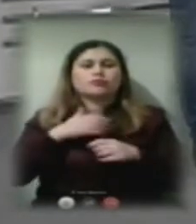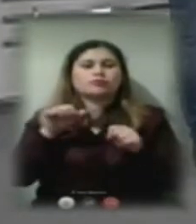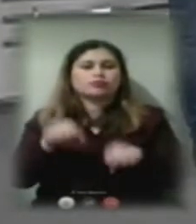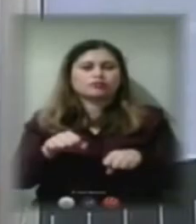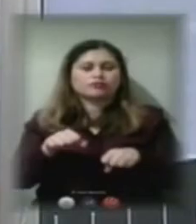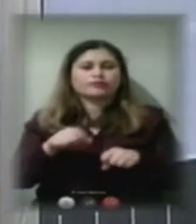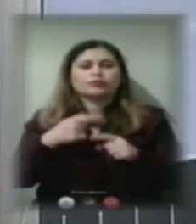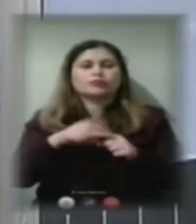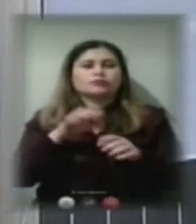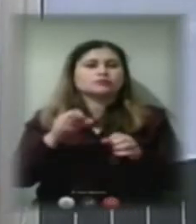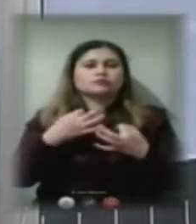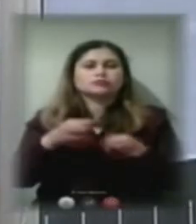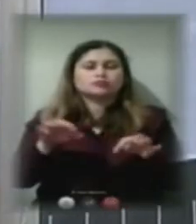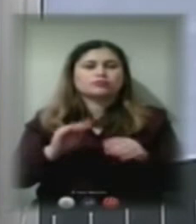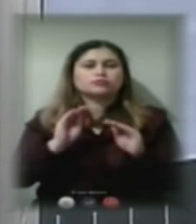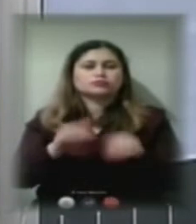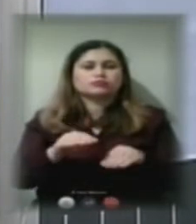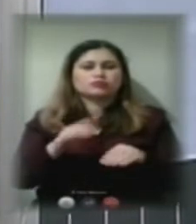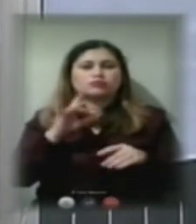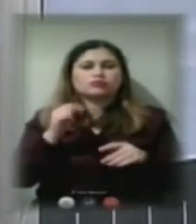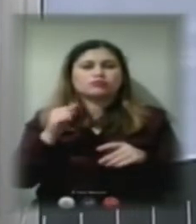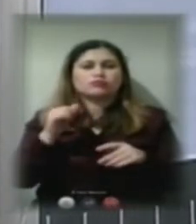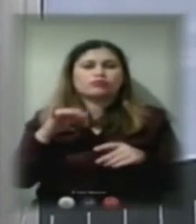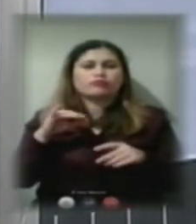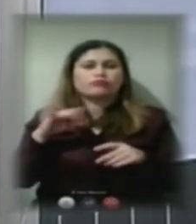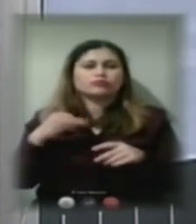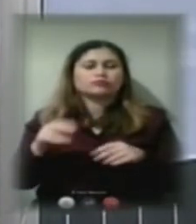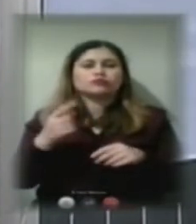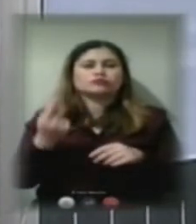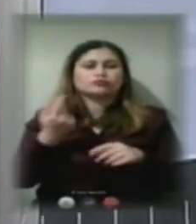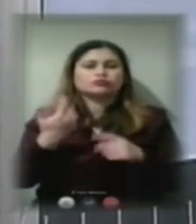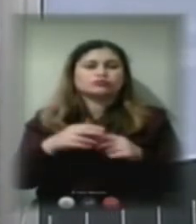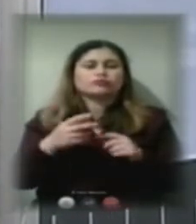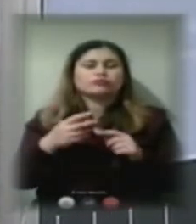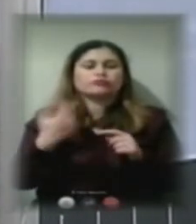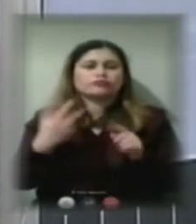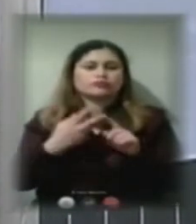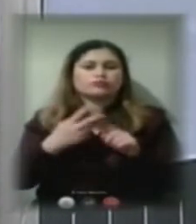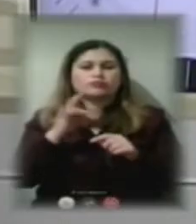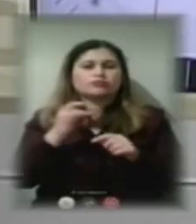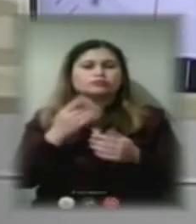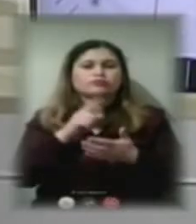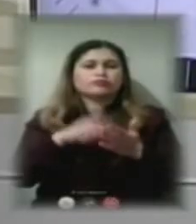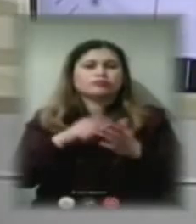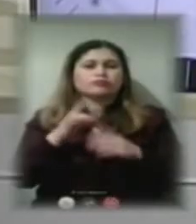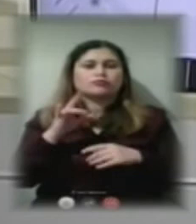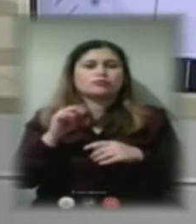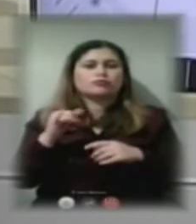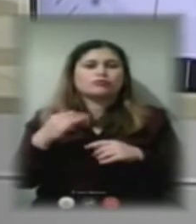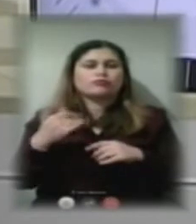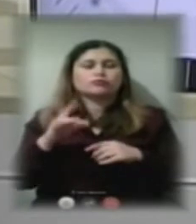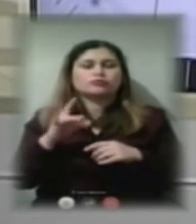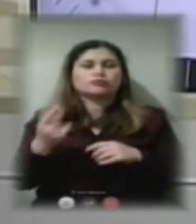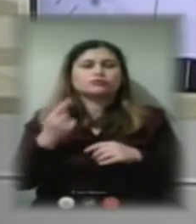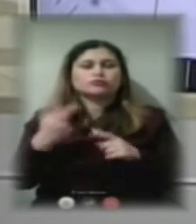дозволу поставили нерегульований лічильник? Вже в друге ми читаємо питання про нерегульований лічильник. потрібно розбиратися з